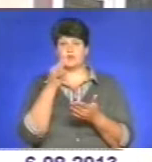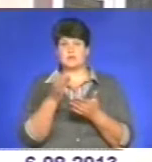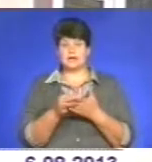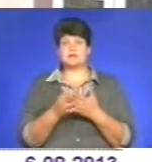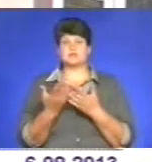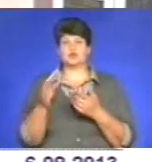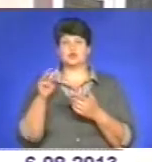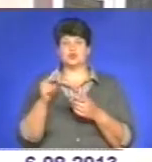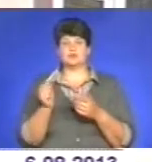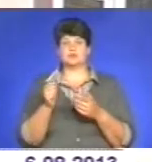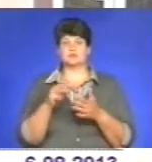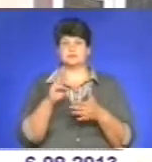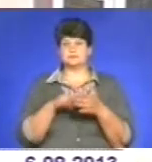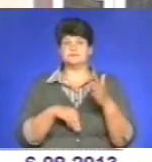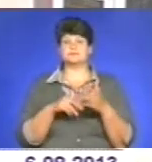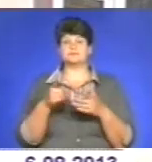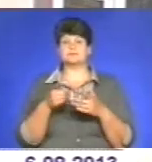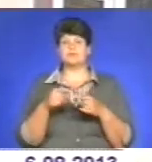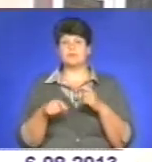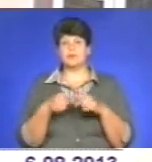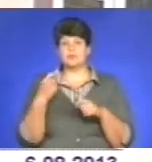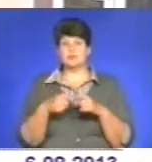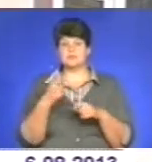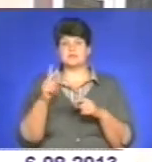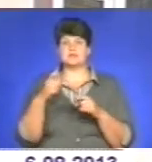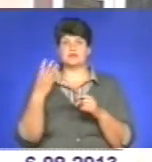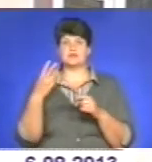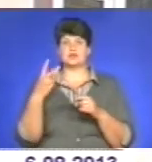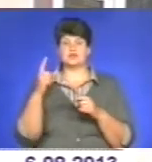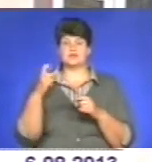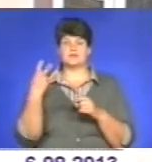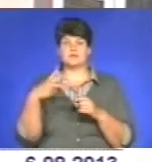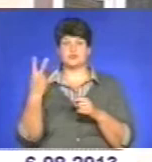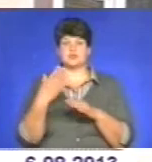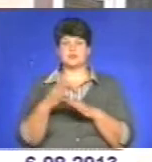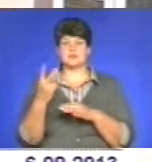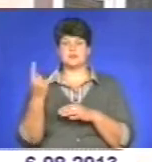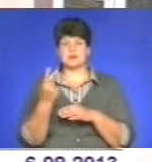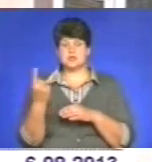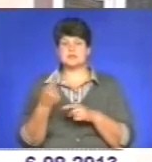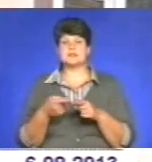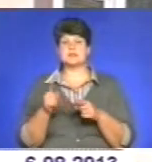Кодексу про адміністративні правопорушення за статтею 122 частиною 1, за що